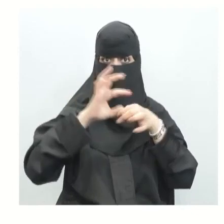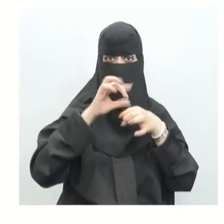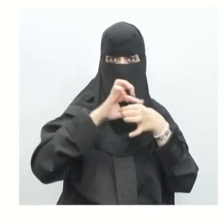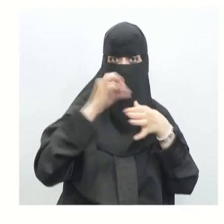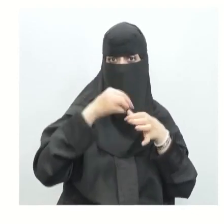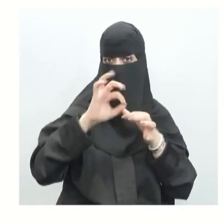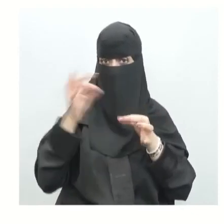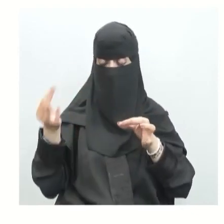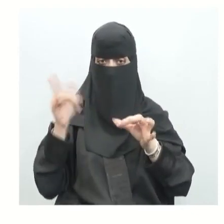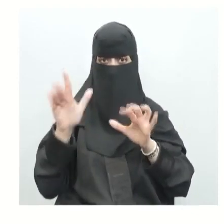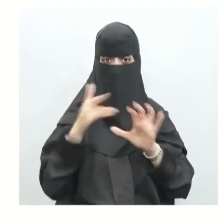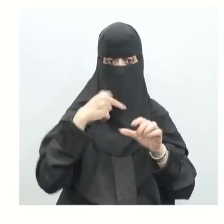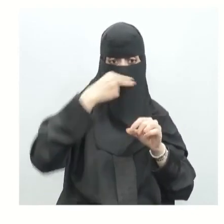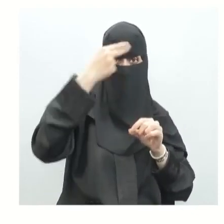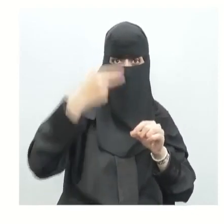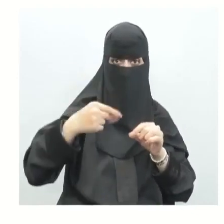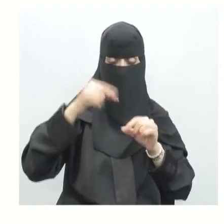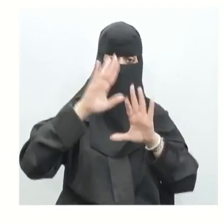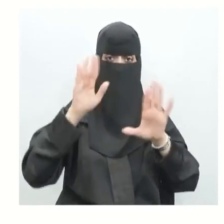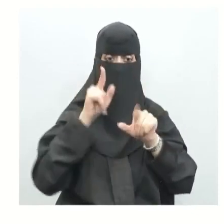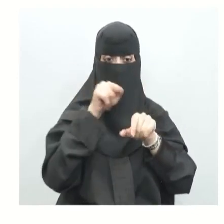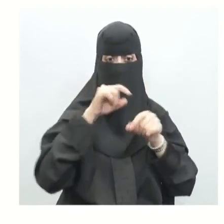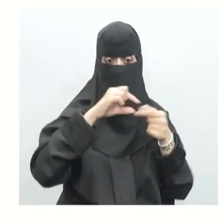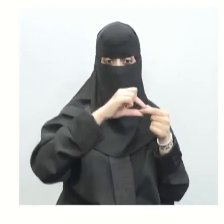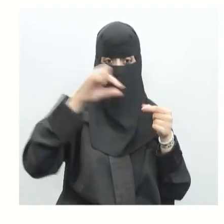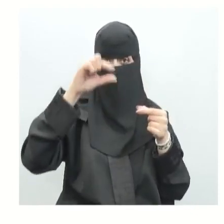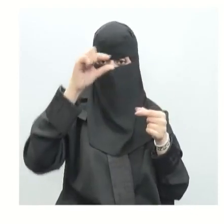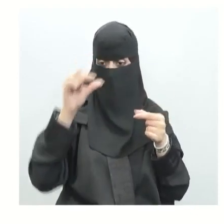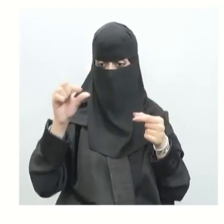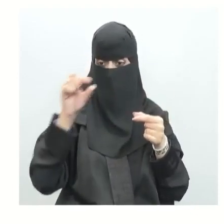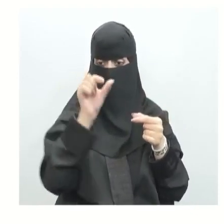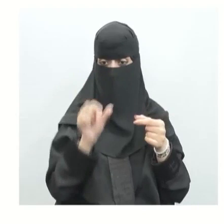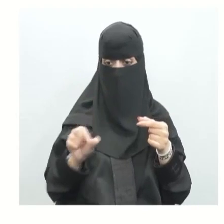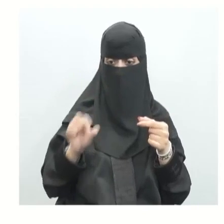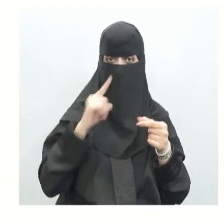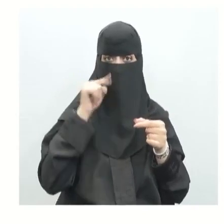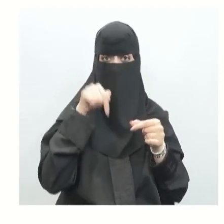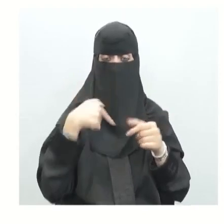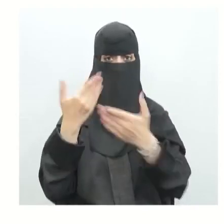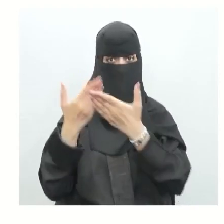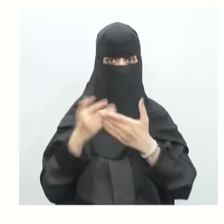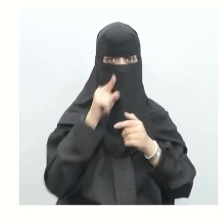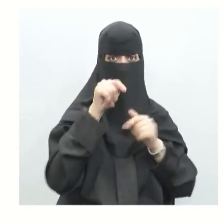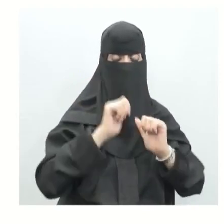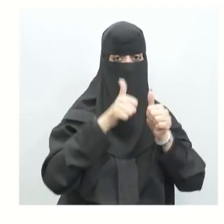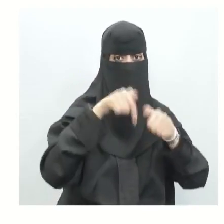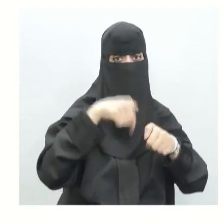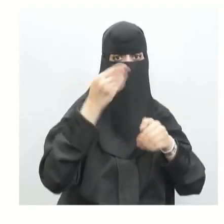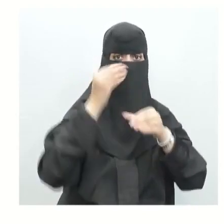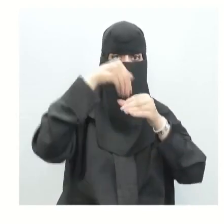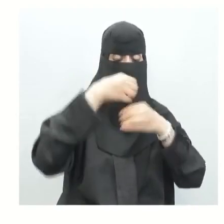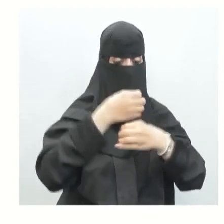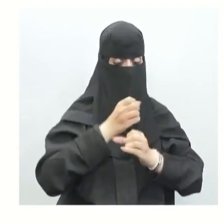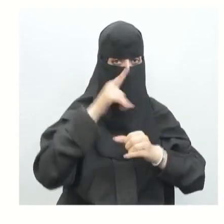هذا الجناح نقوم برسم تشريحي لهذا العظم تستطيع أنت وأنت مع معلمك ومعلمتك داخل